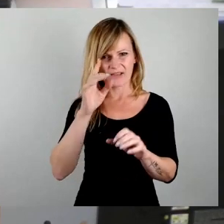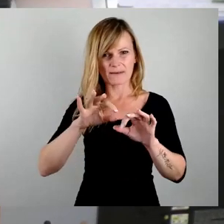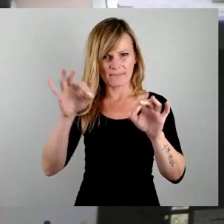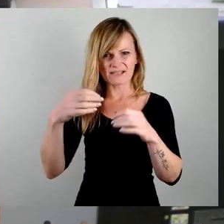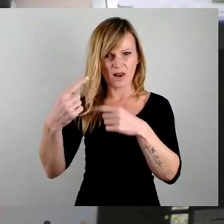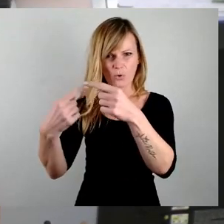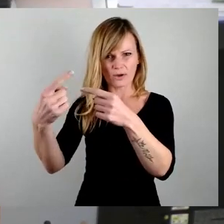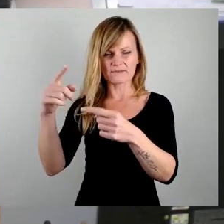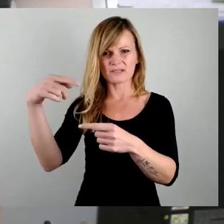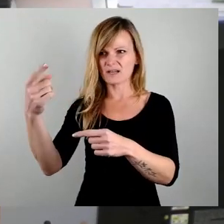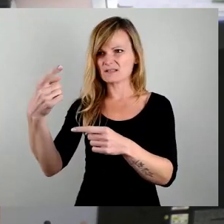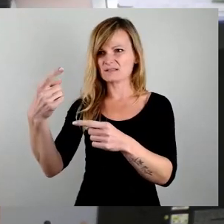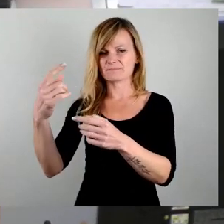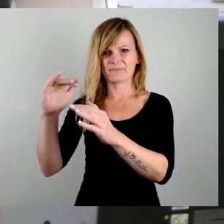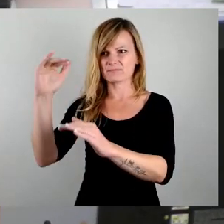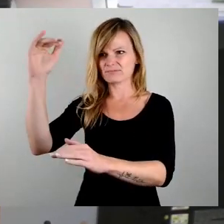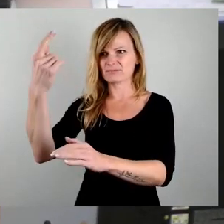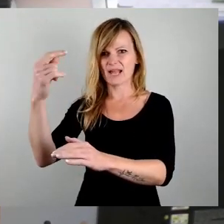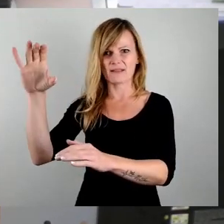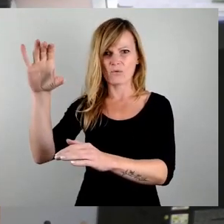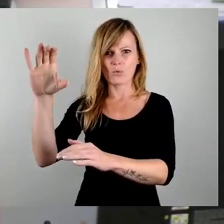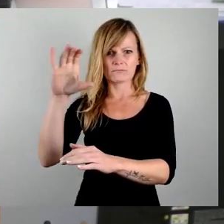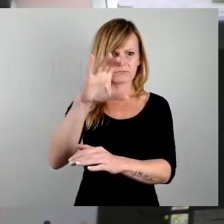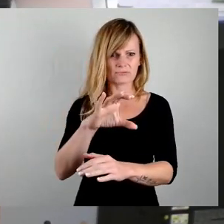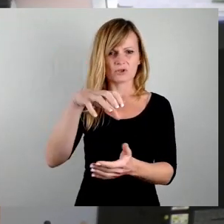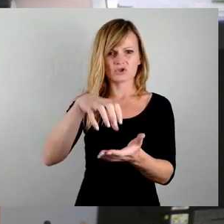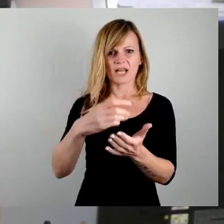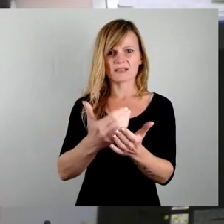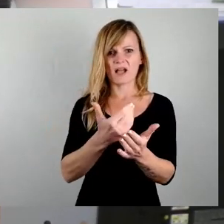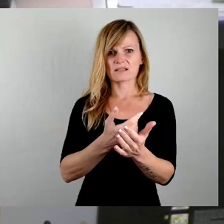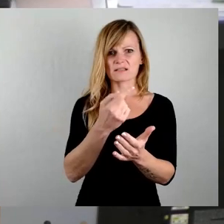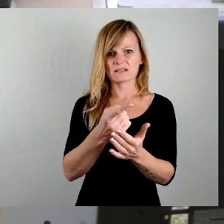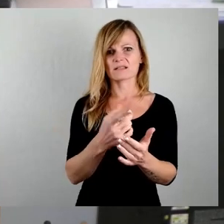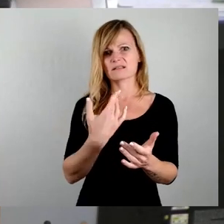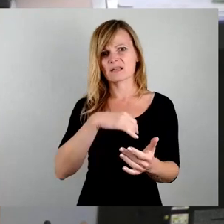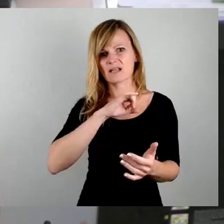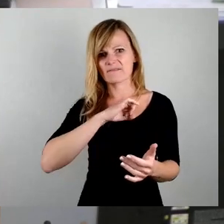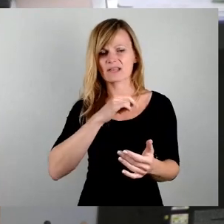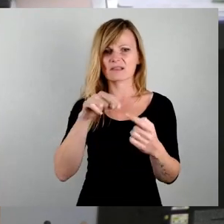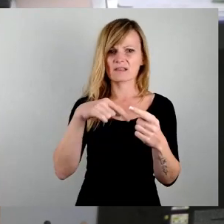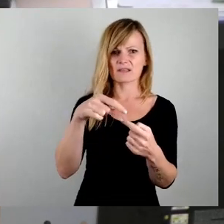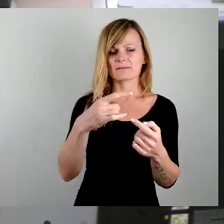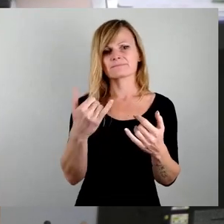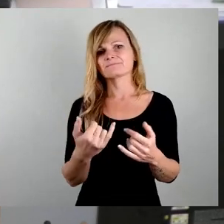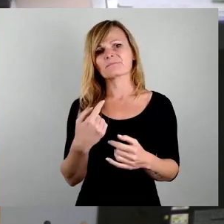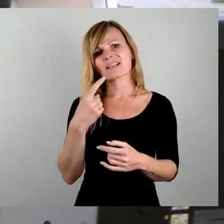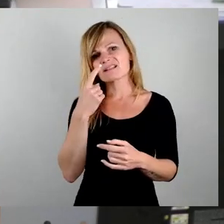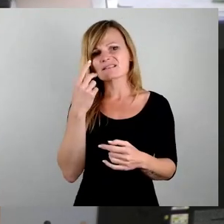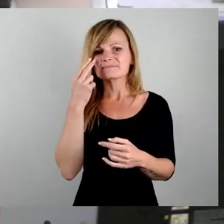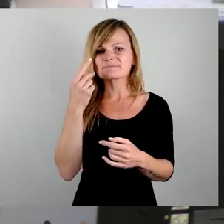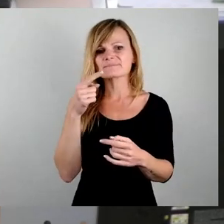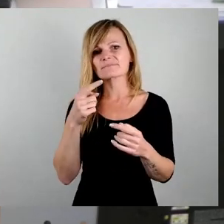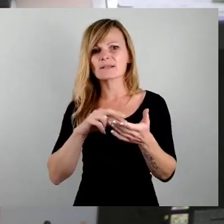wieder in der Kasse der Stadt durch entsprechende Gewinne. Das sollte man ja jetzt nicht aus den Augen verloren. Deswegen ist